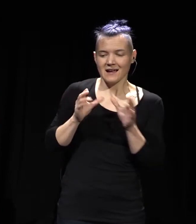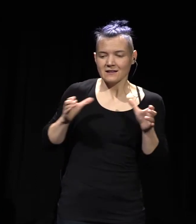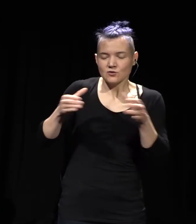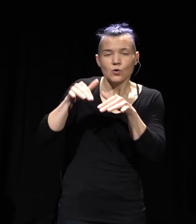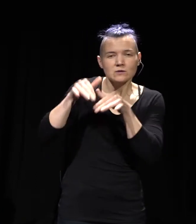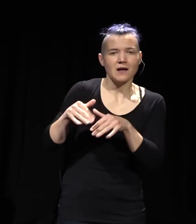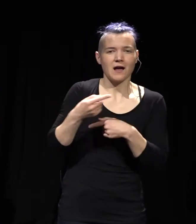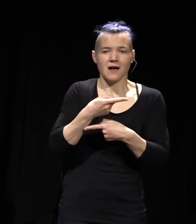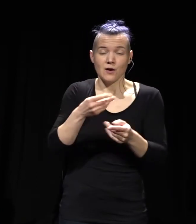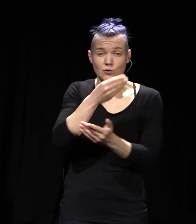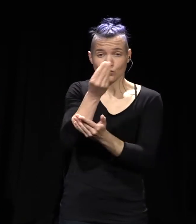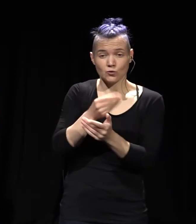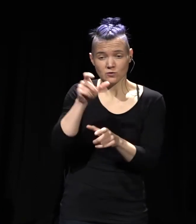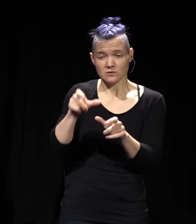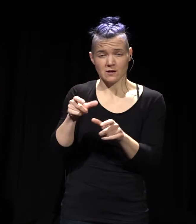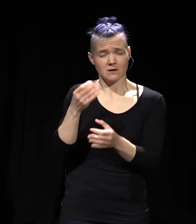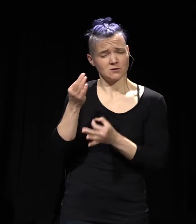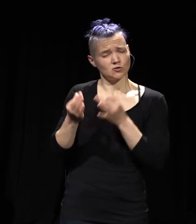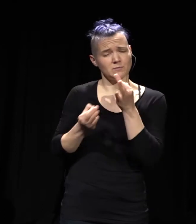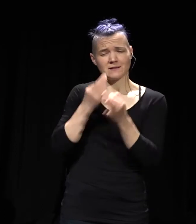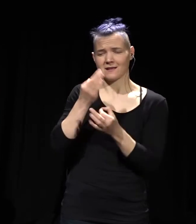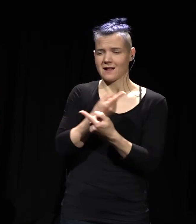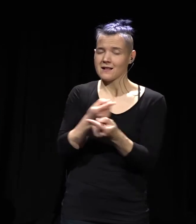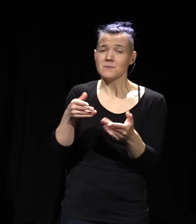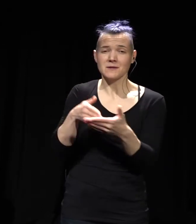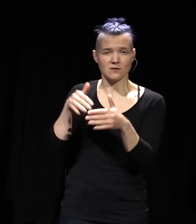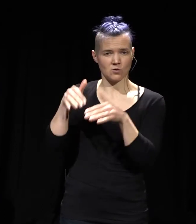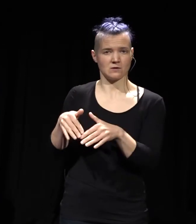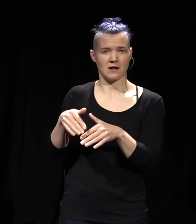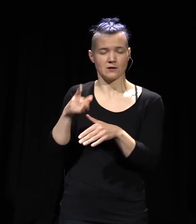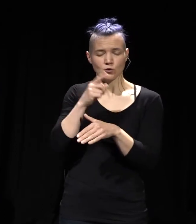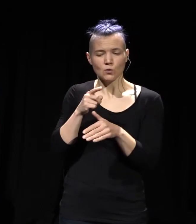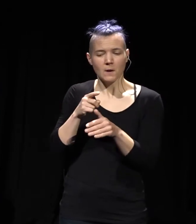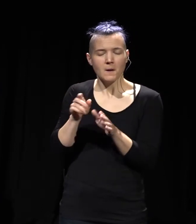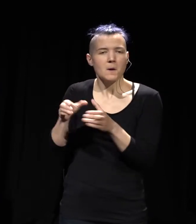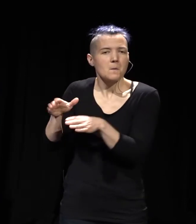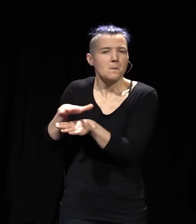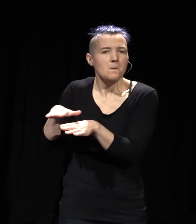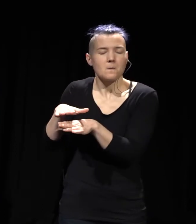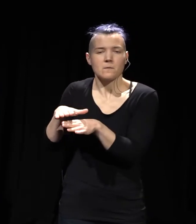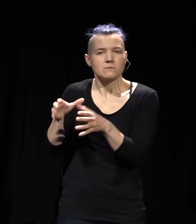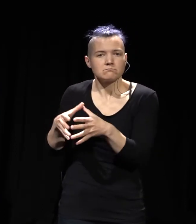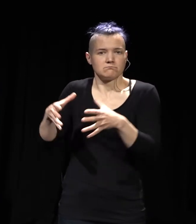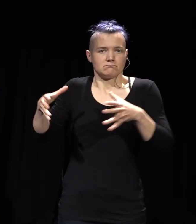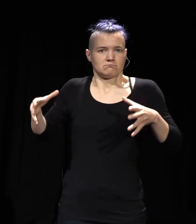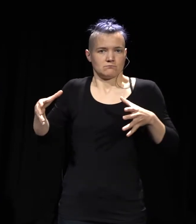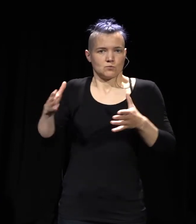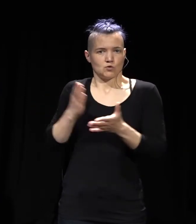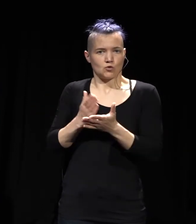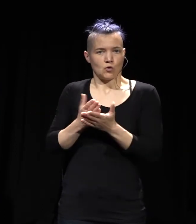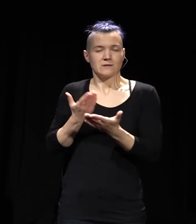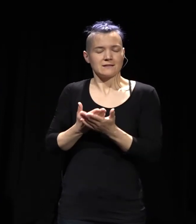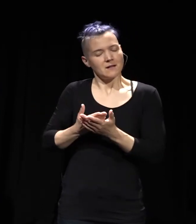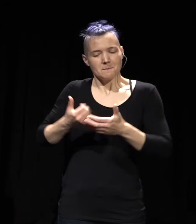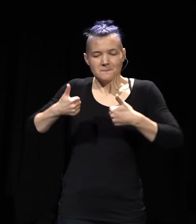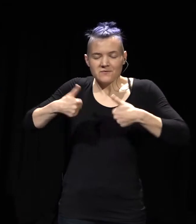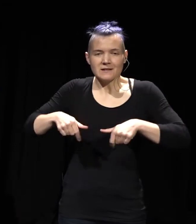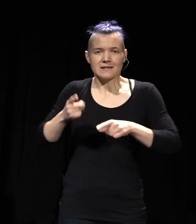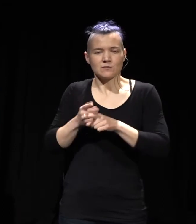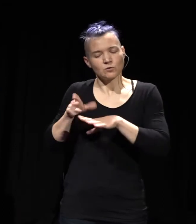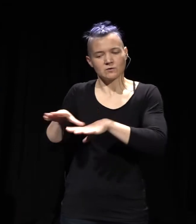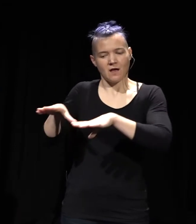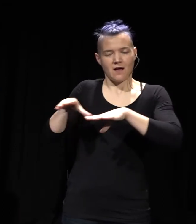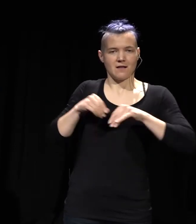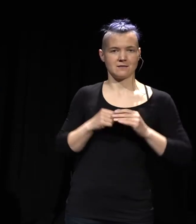of the cultural sector. It is an artistic imperative, but it's also a moral and political imperative to break down barriers of